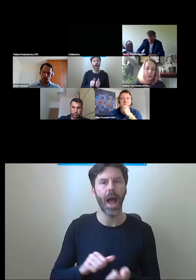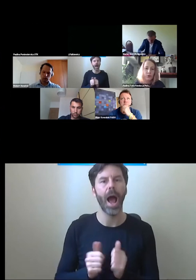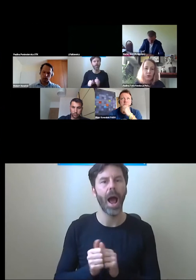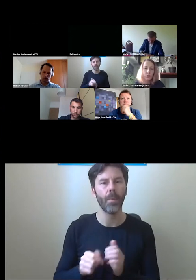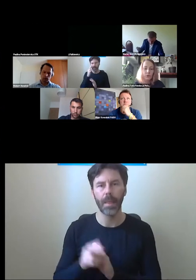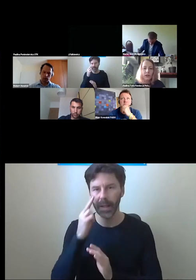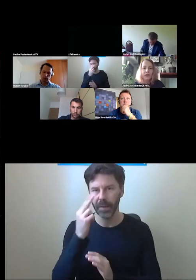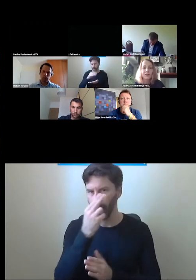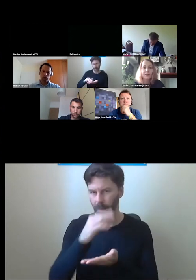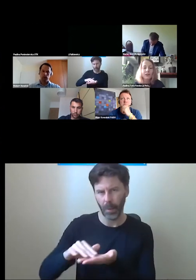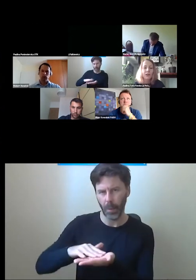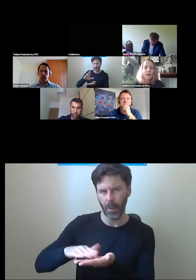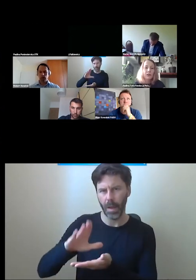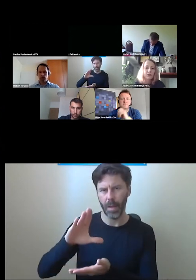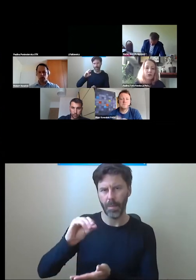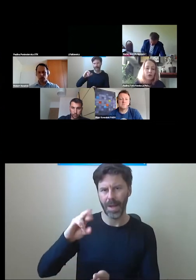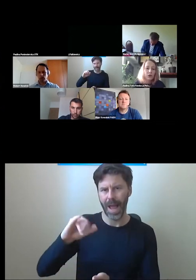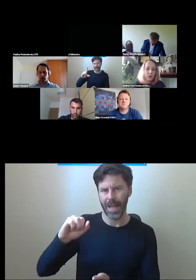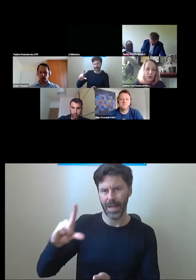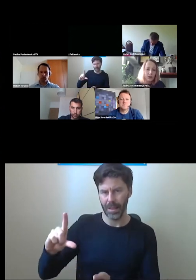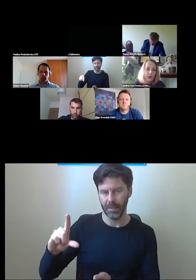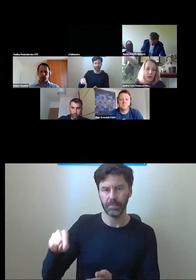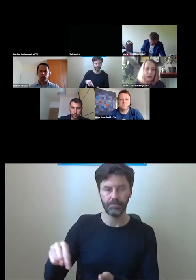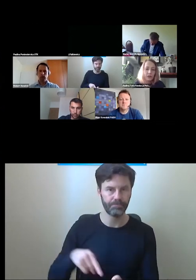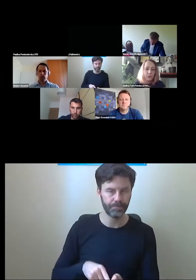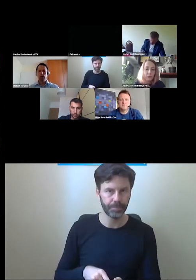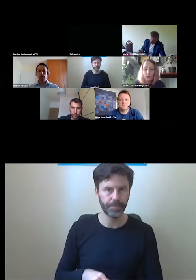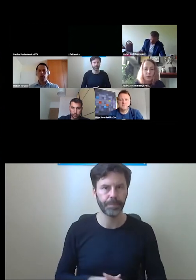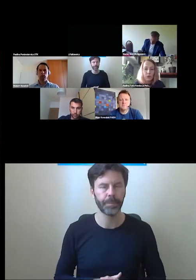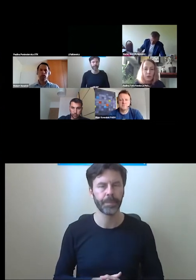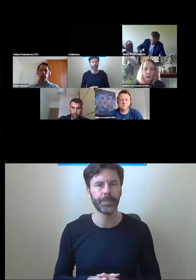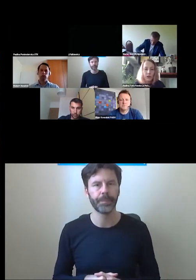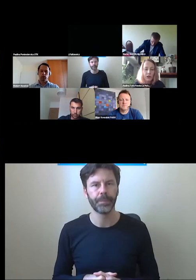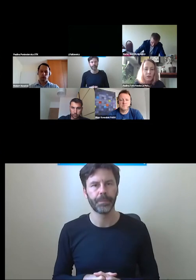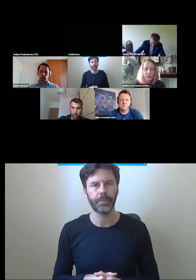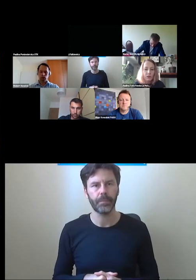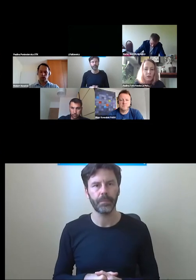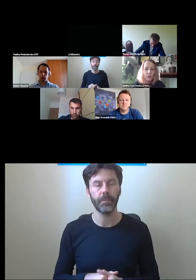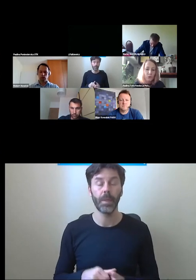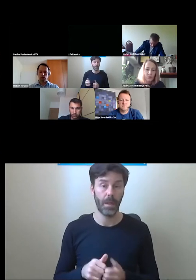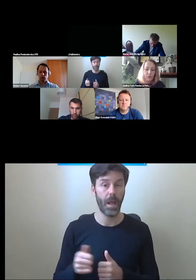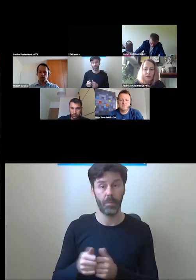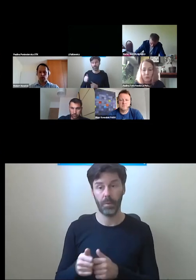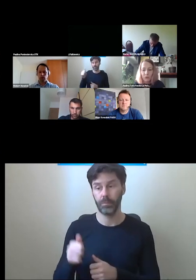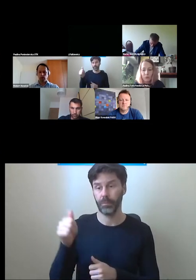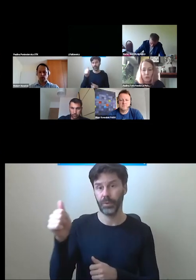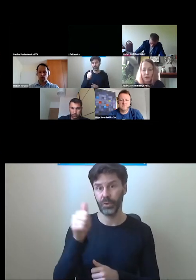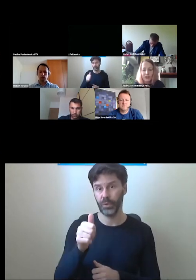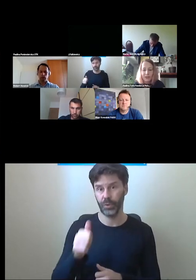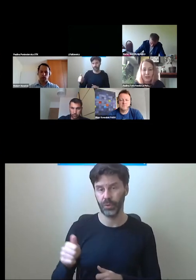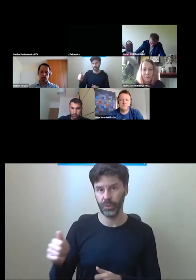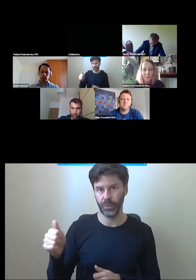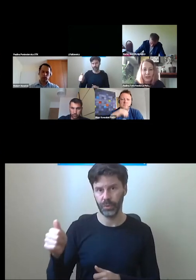obok przycisków, a nie na nich. Czy też oznaczenia, lub w ogóle przyciski, które są w poziomym, a nie w pionowym